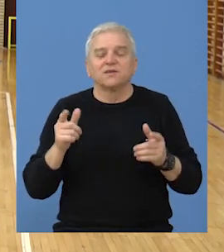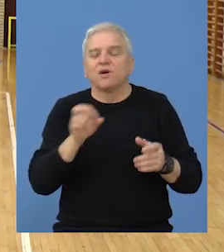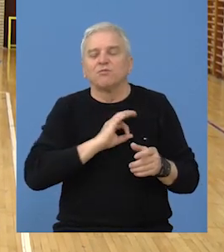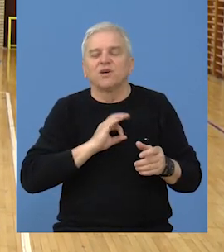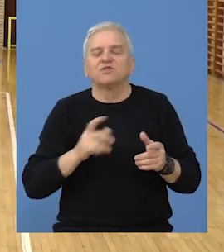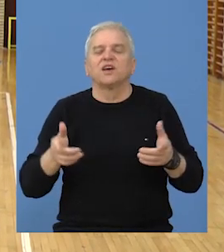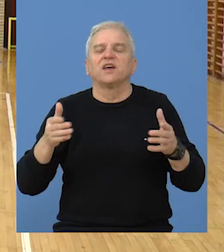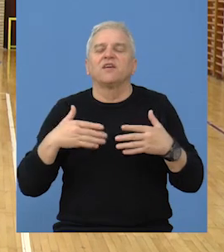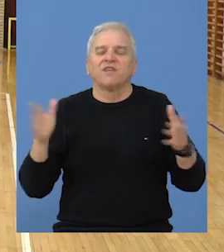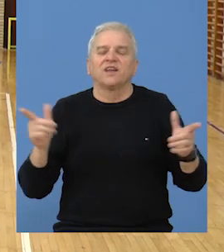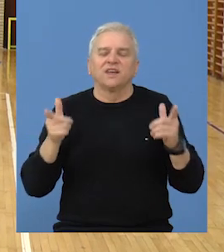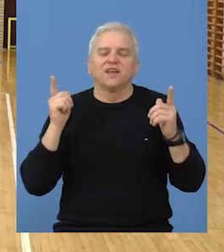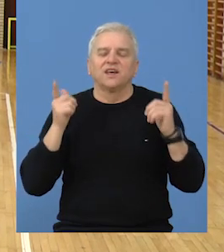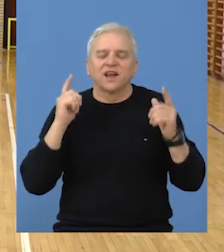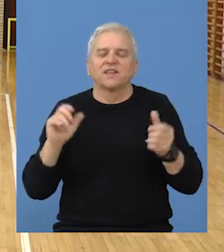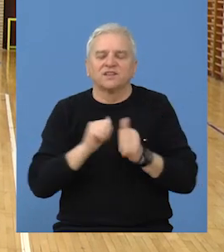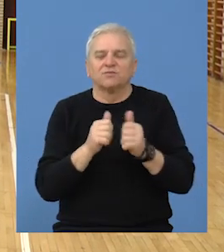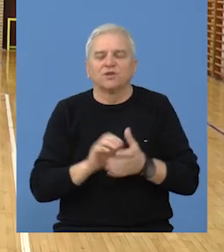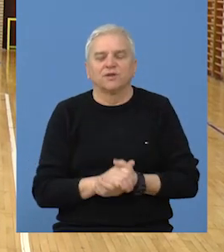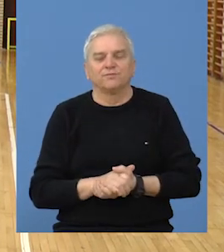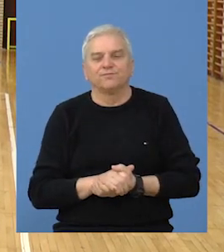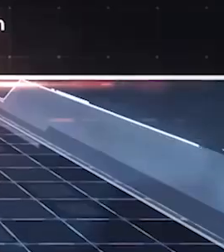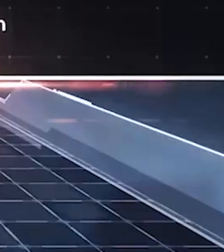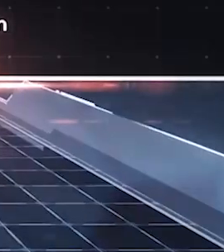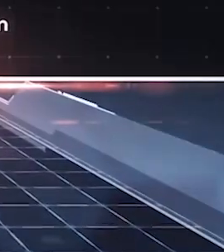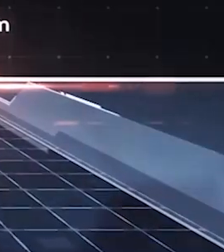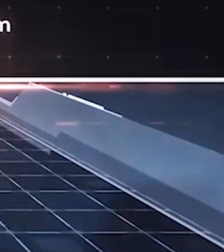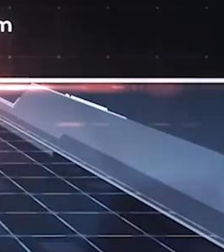Bečeja i dalje grad sporta u sucesutnu pomoć lokalne samoprave.